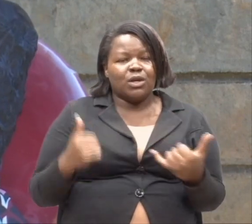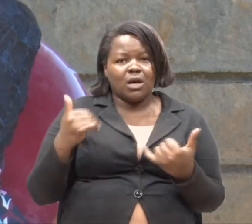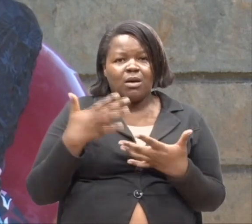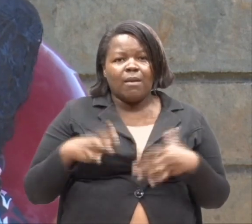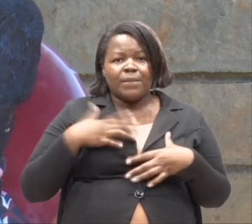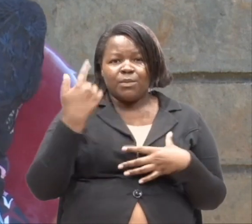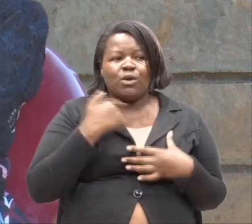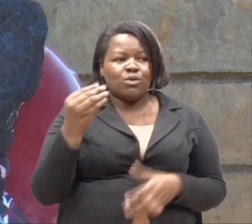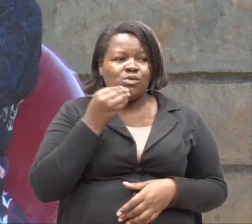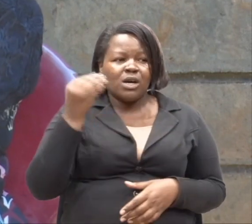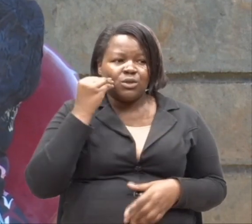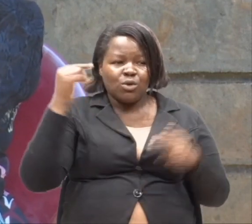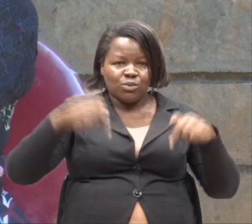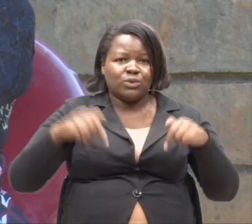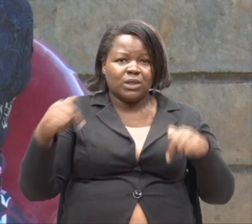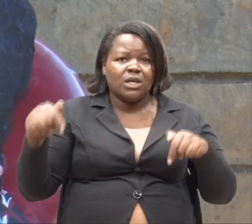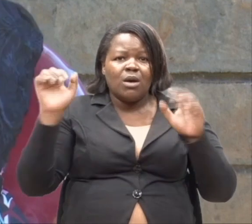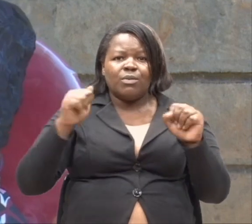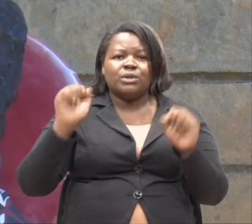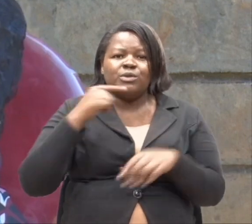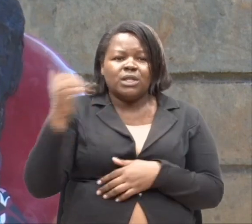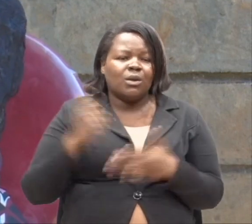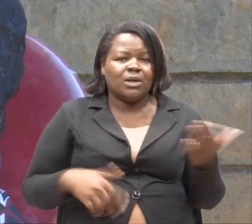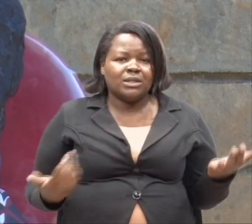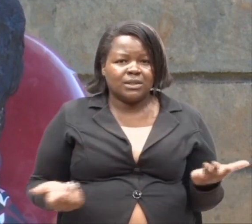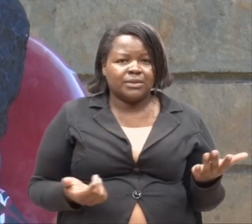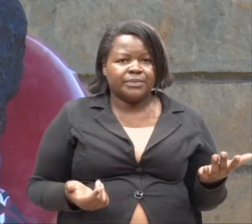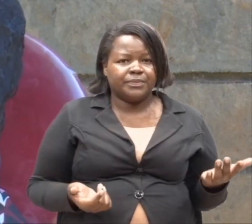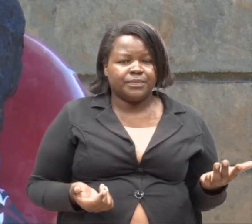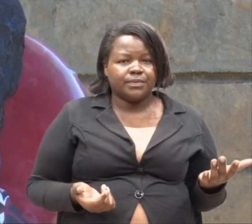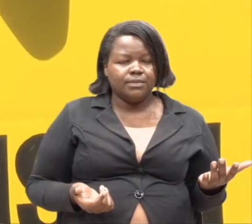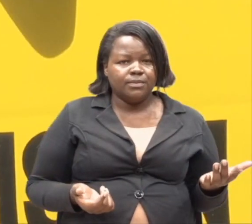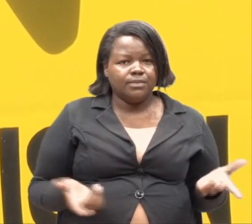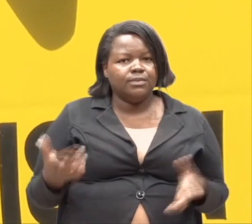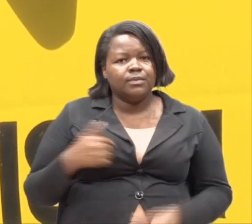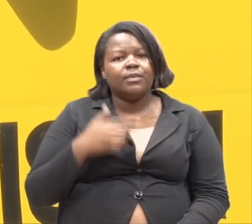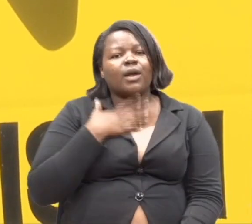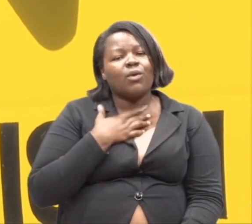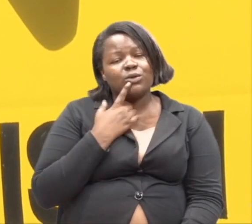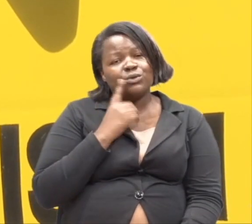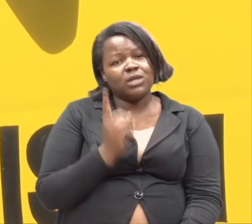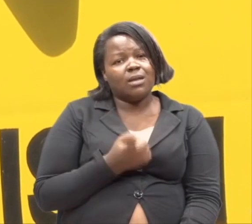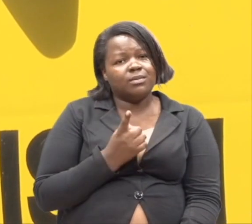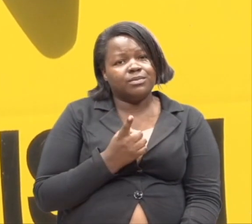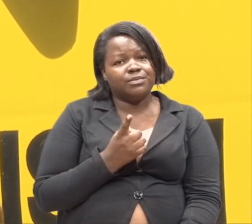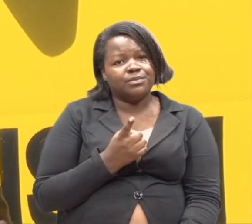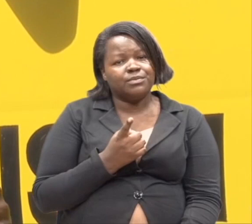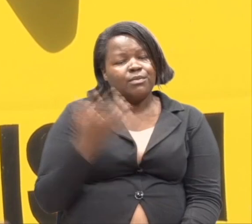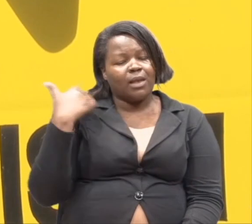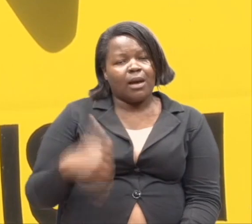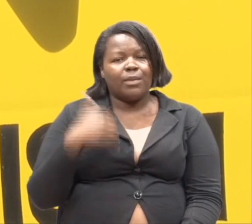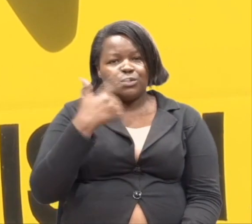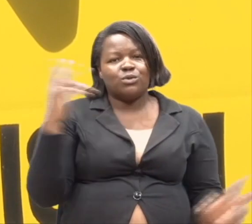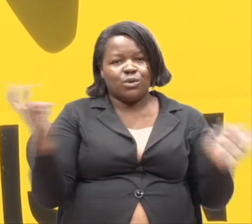yuko pale nyumbani. Anatutazama siku ya leo. Ungependa aju kumuambia. Ni muambie hivi. Mutu ambaye